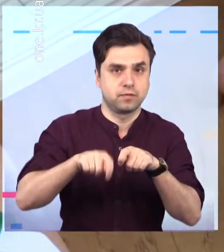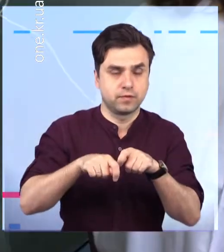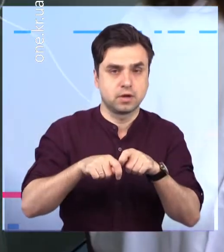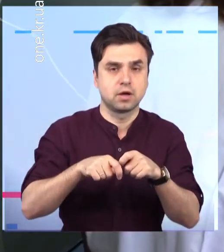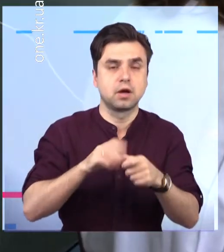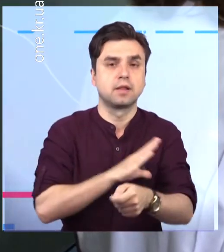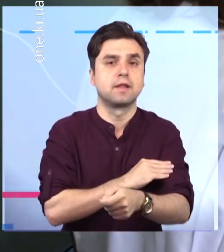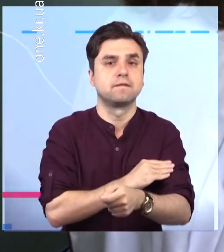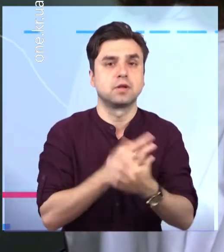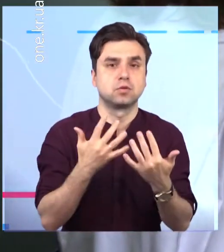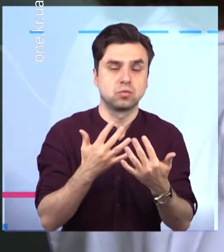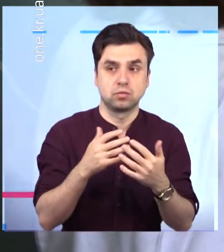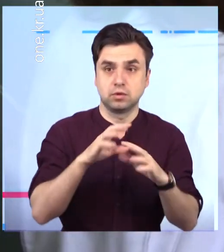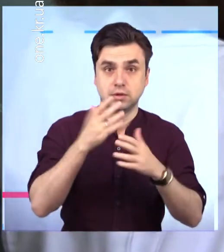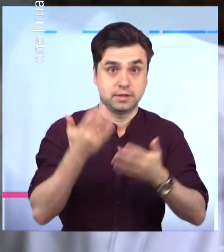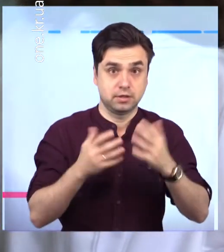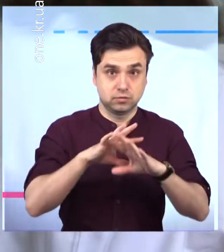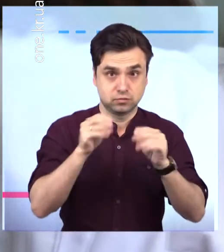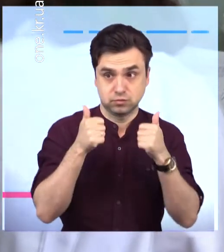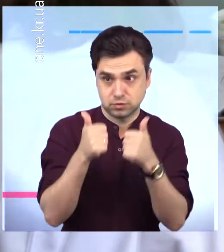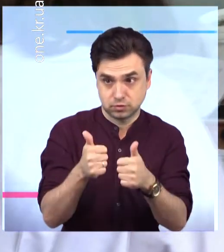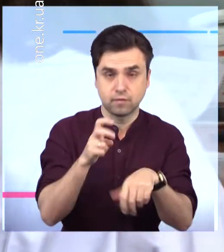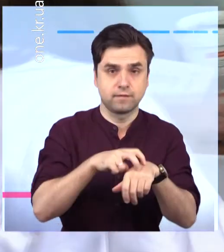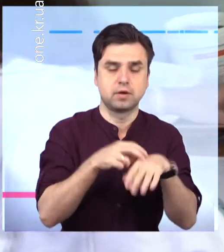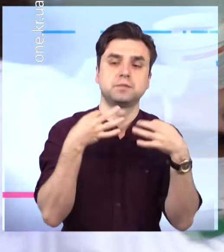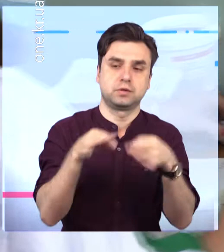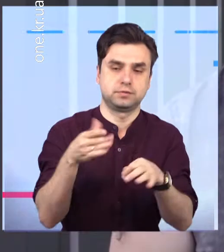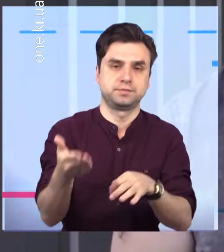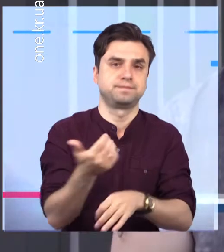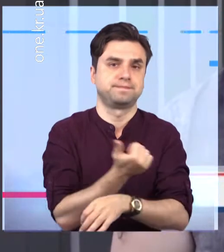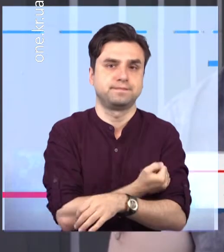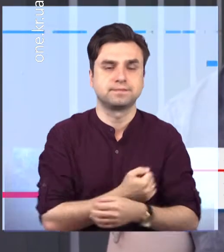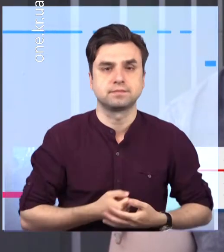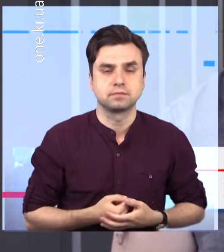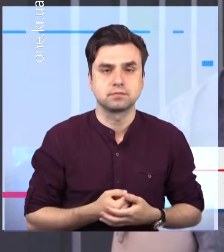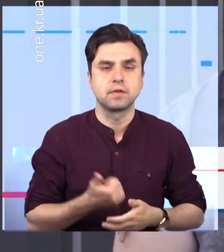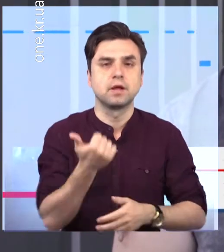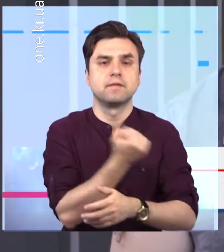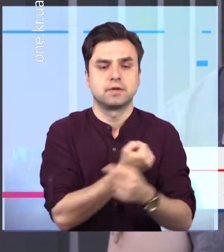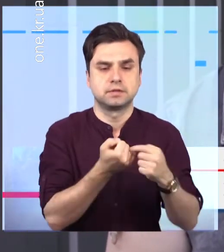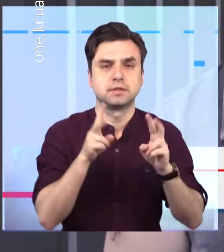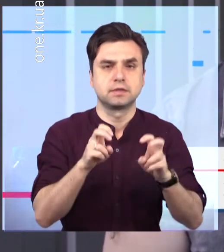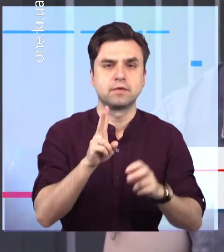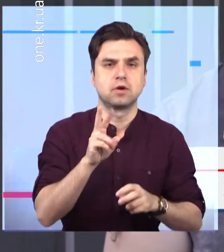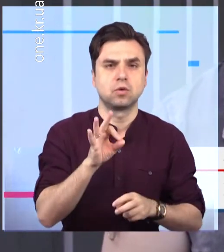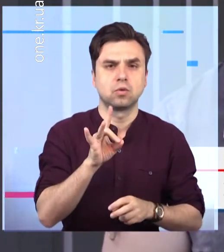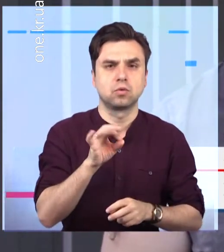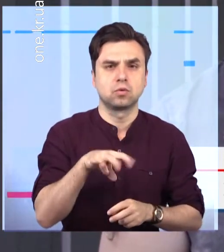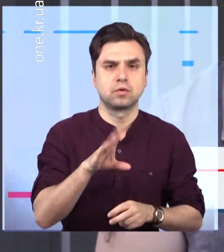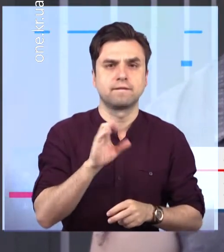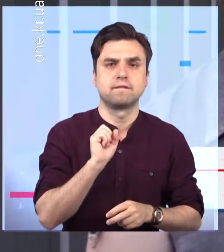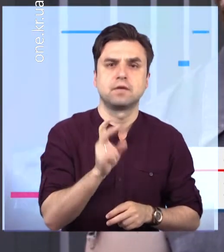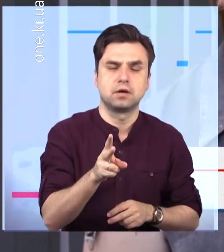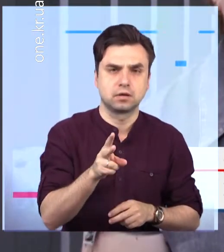та тиск. Якщо все добре, лікар давав згоду на щеплення. Вакцинируємо ми китайською вакциною Коронавак. Це